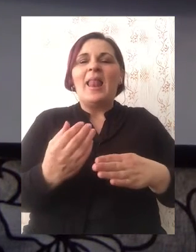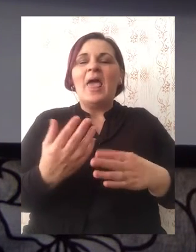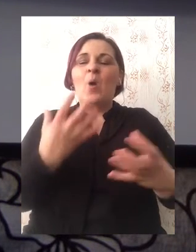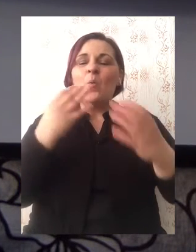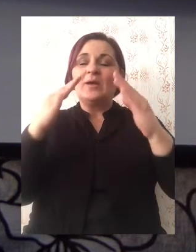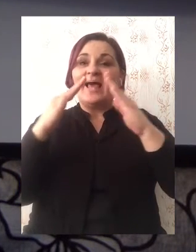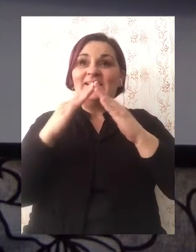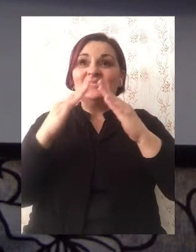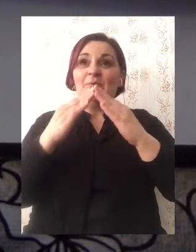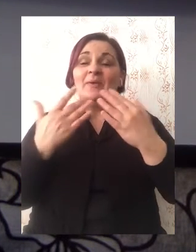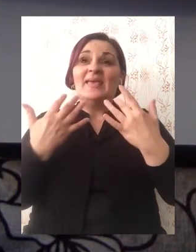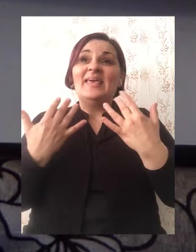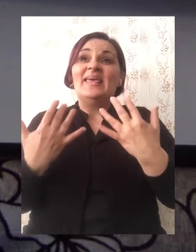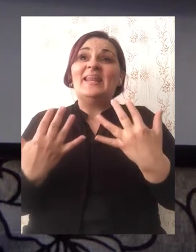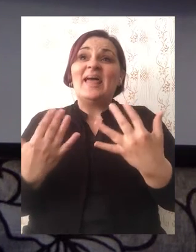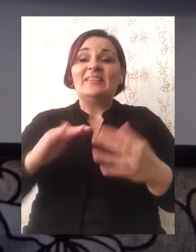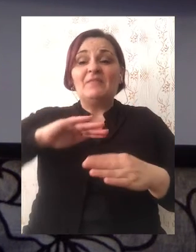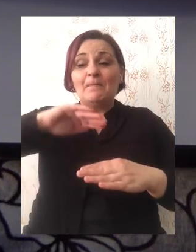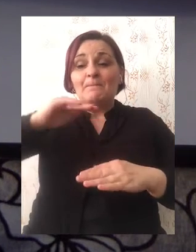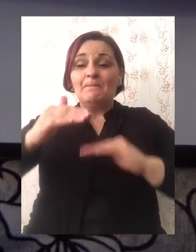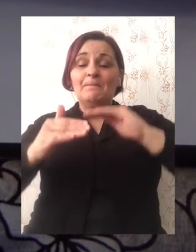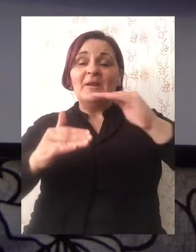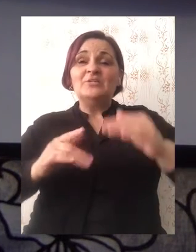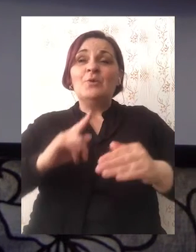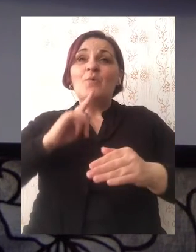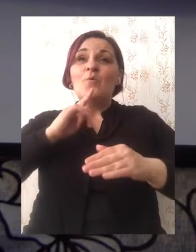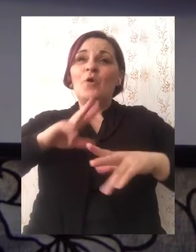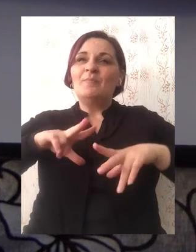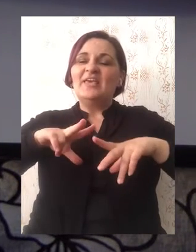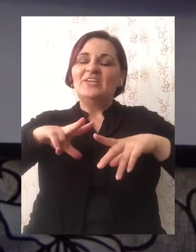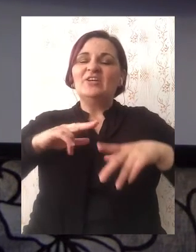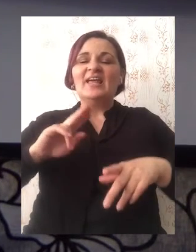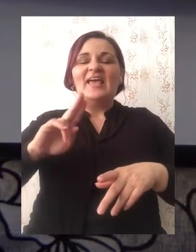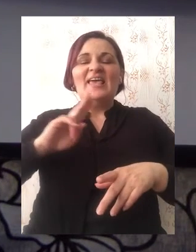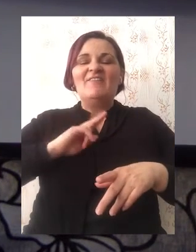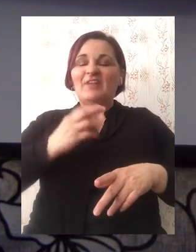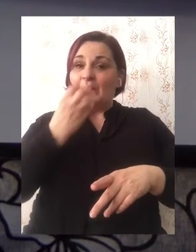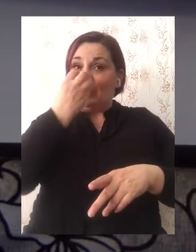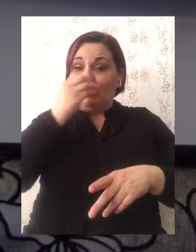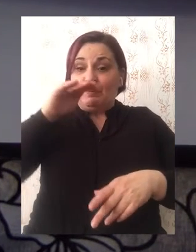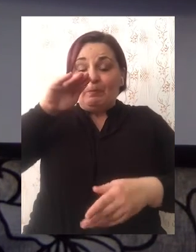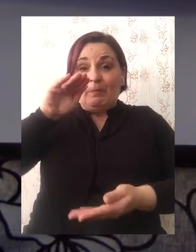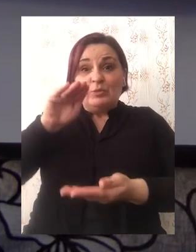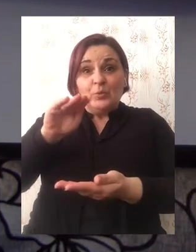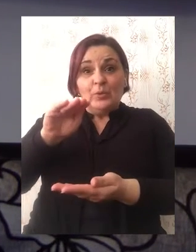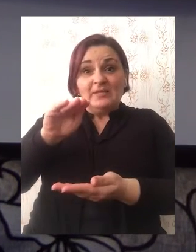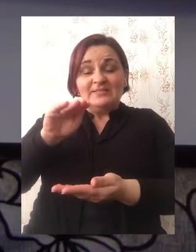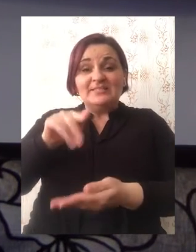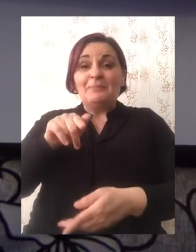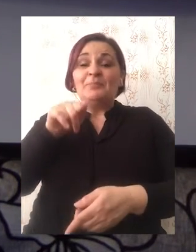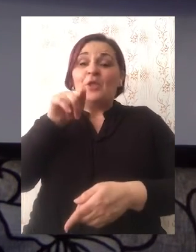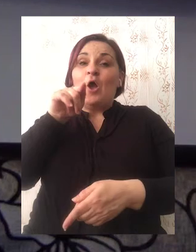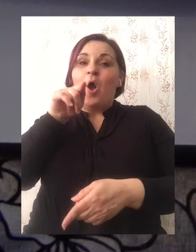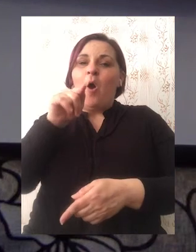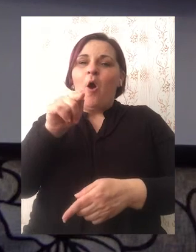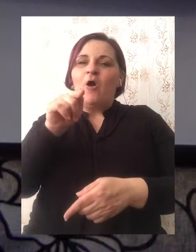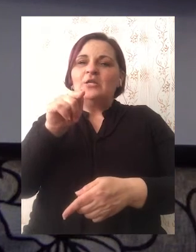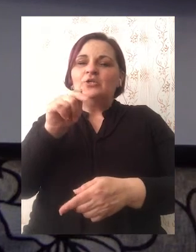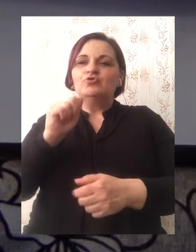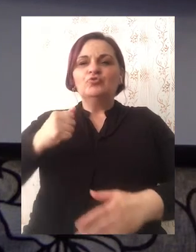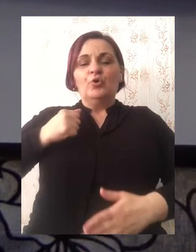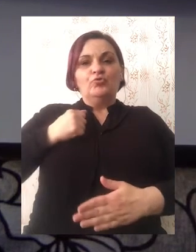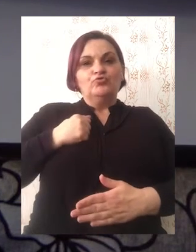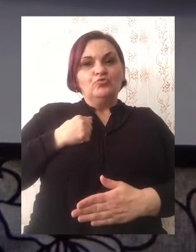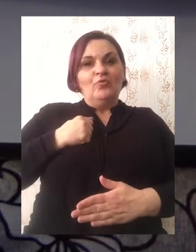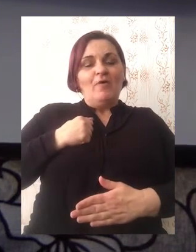kućice na tramnatim brežuljcima, u kojima stanuju vrijedni patuljci. Oni su čuvari